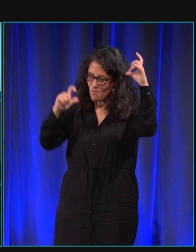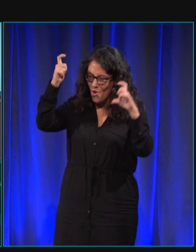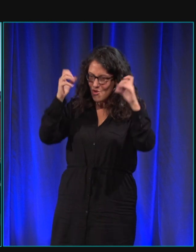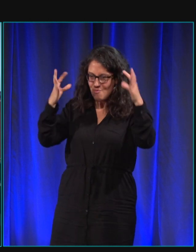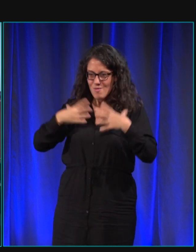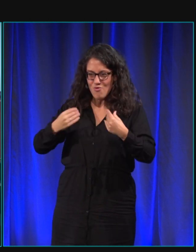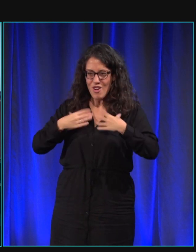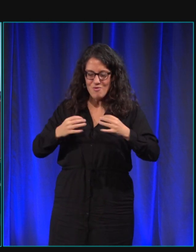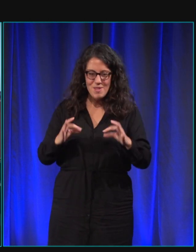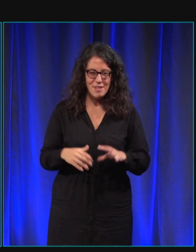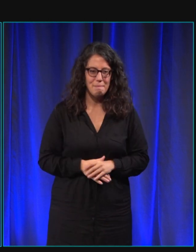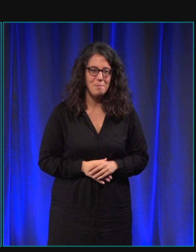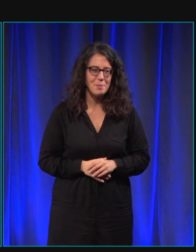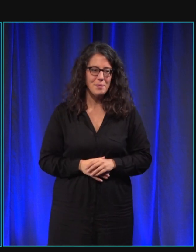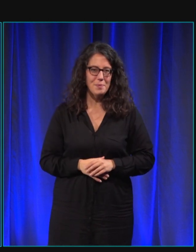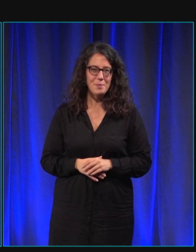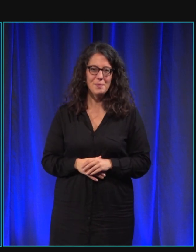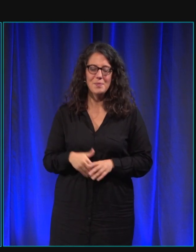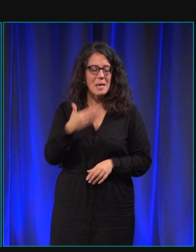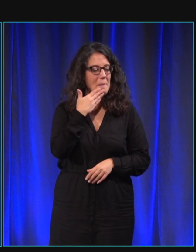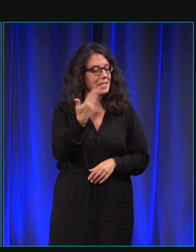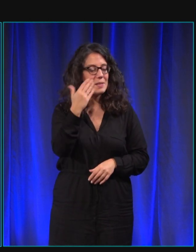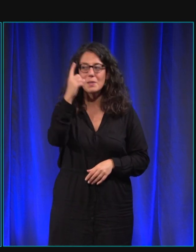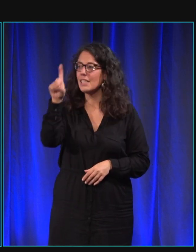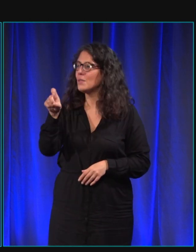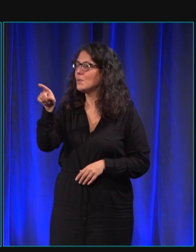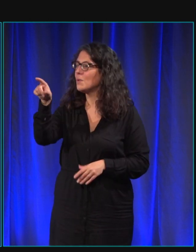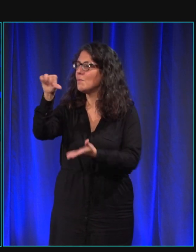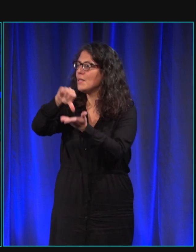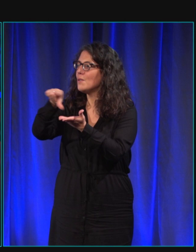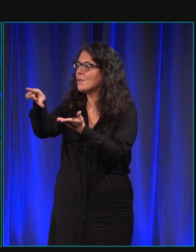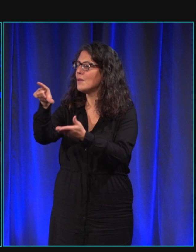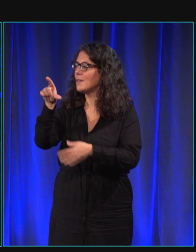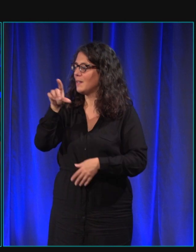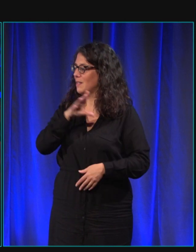merci une autre question au milieu de la salle madame